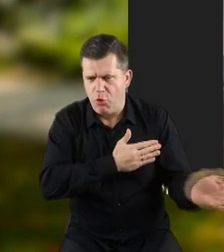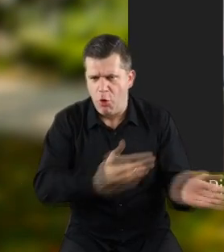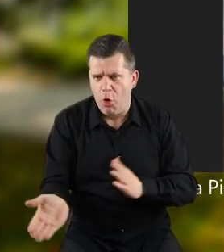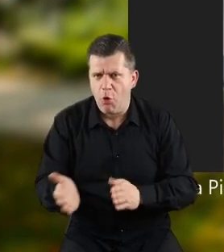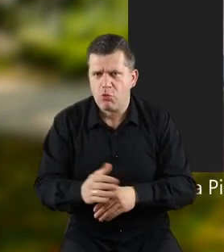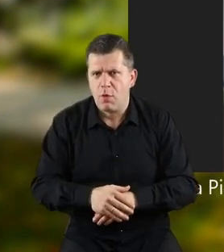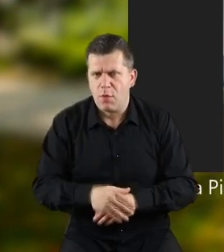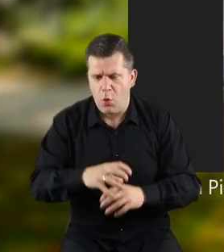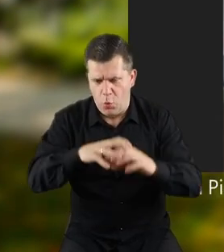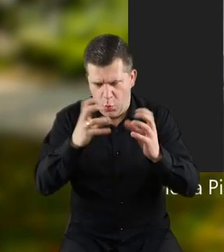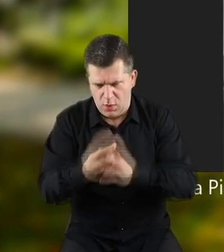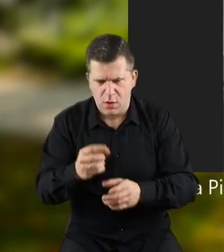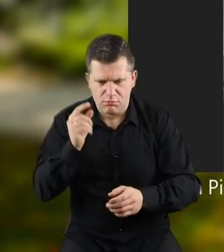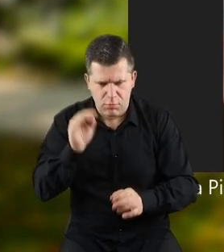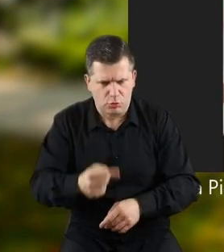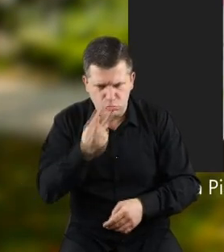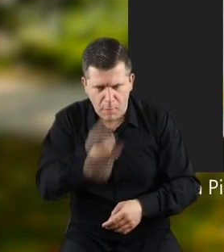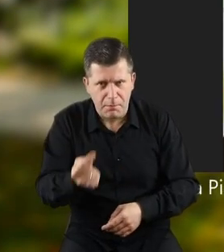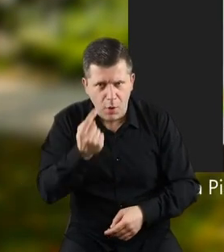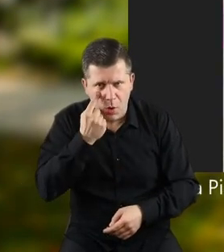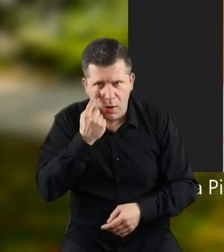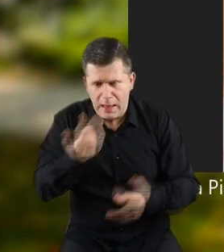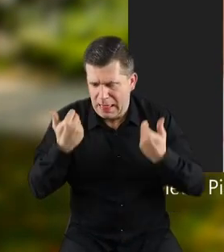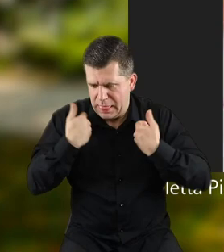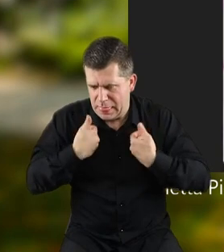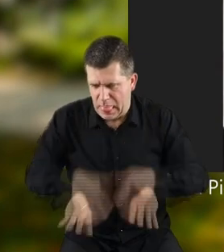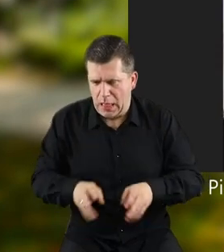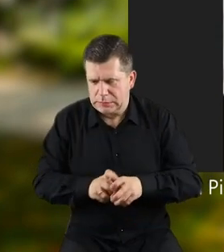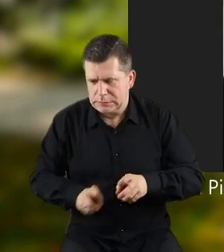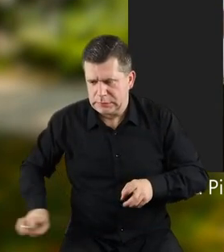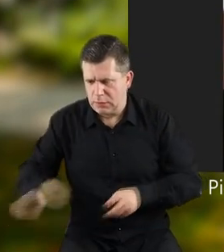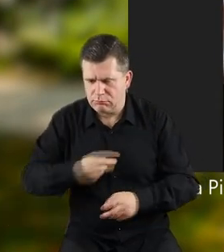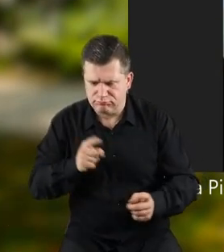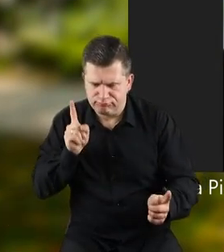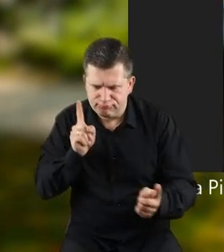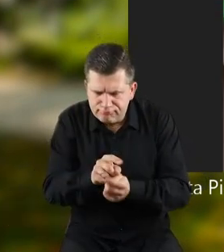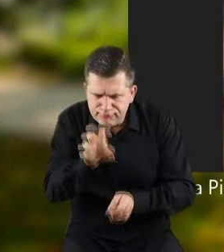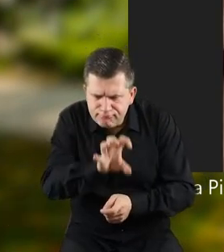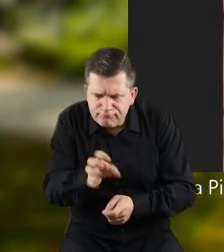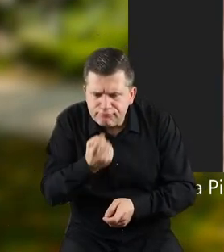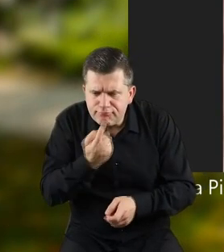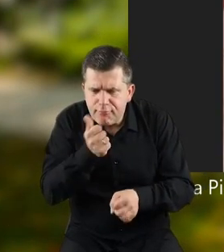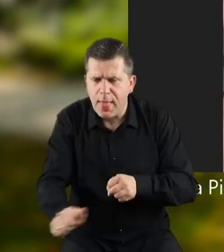gotowa, rzuci się na tę kulkę okien. Nie chcę już wychodzić bokiem.